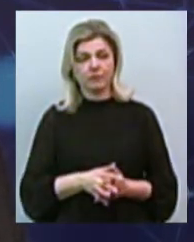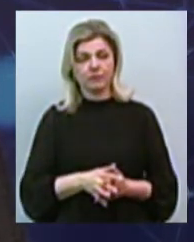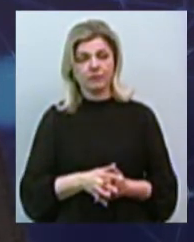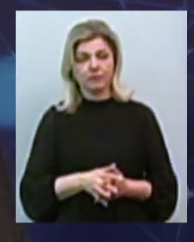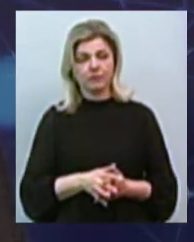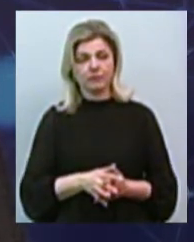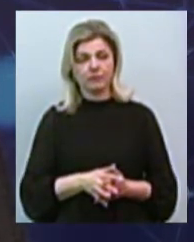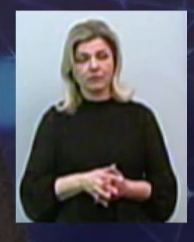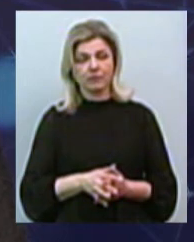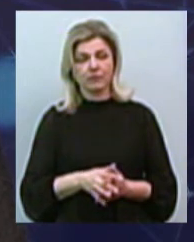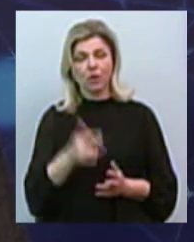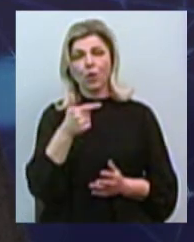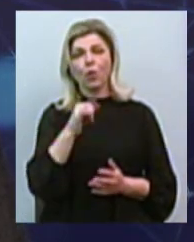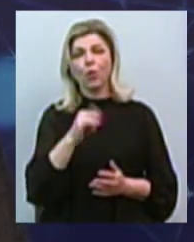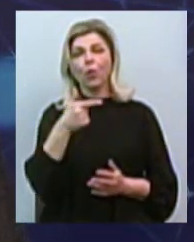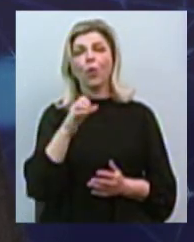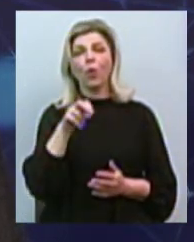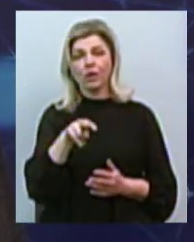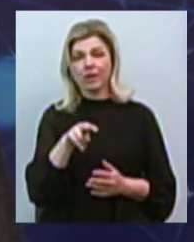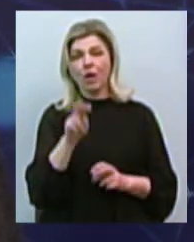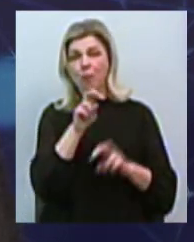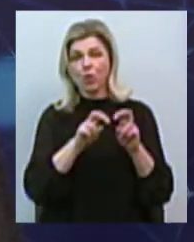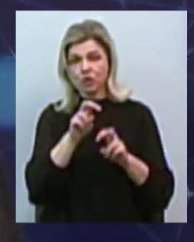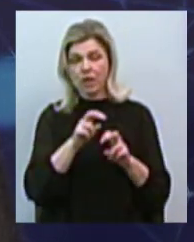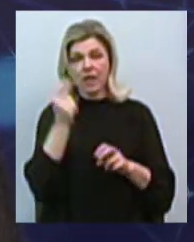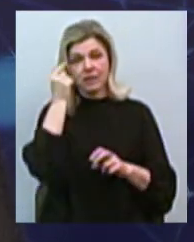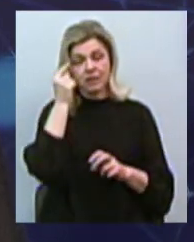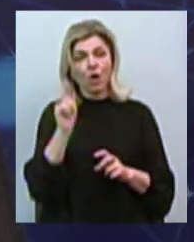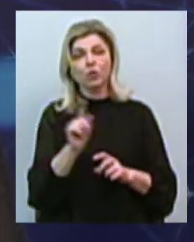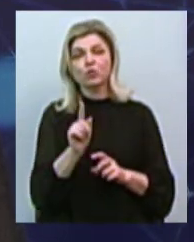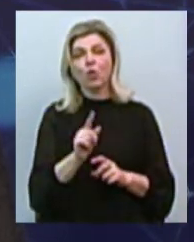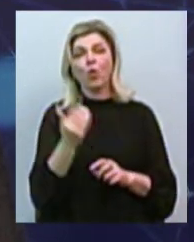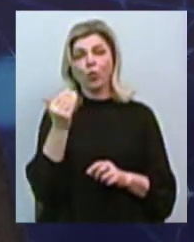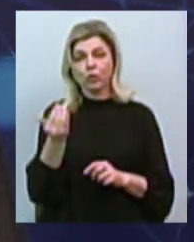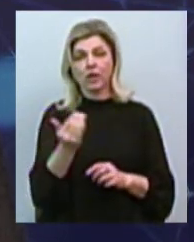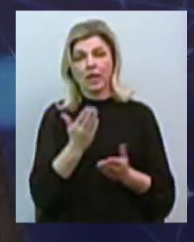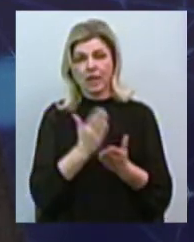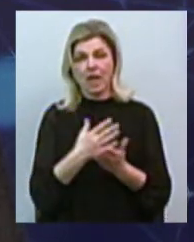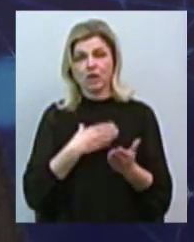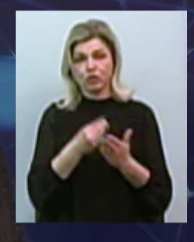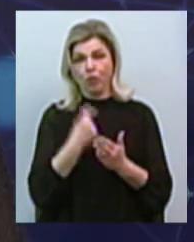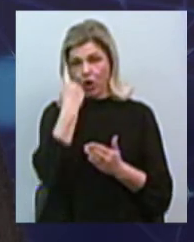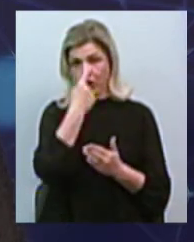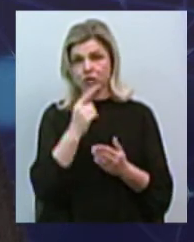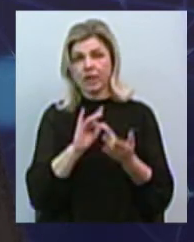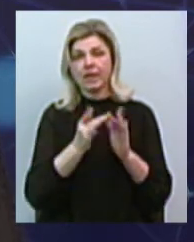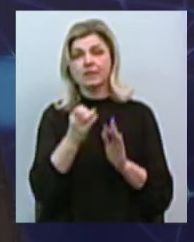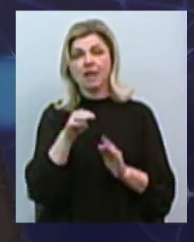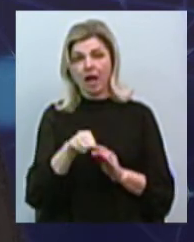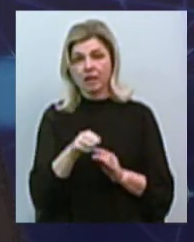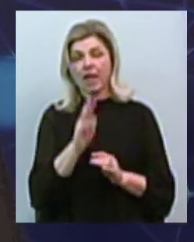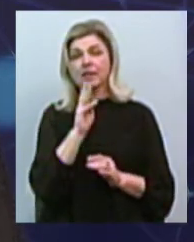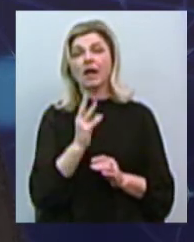всесвітній пошуковик, про цю компанію знає лише те, що в неї є свій особистий сайт, що цій компанії три роки,